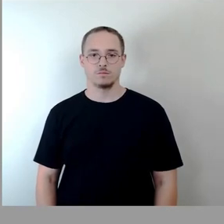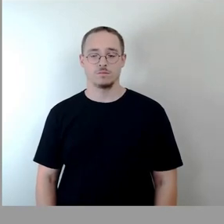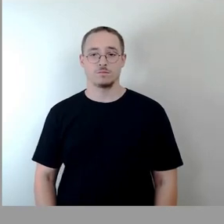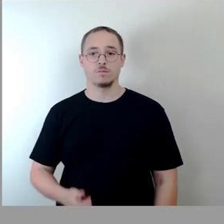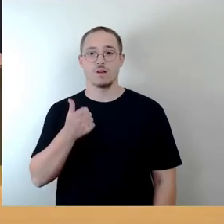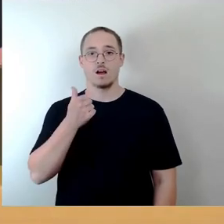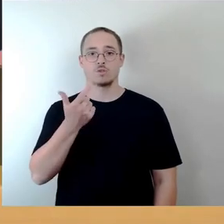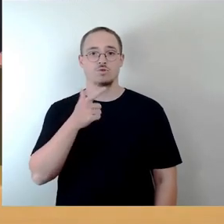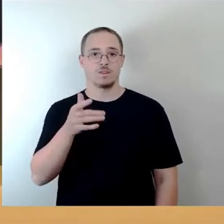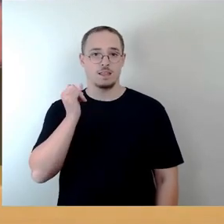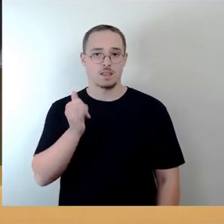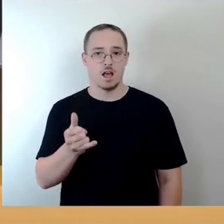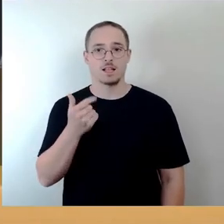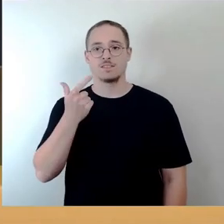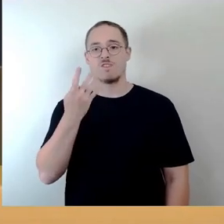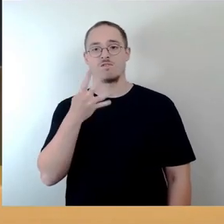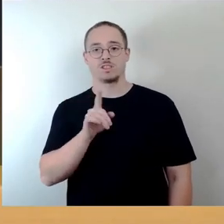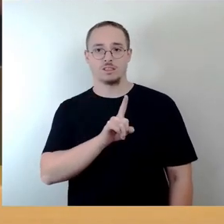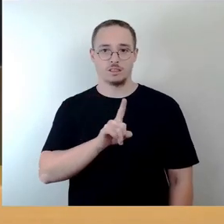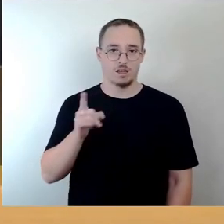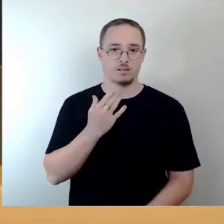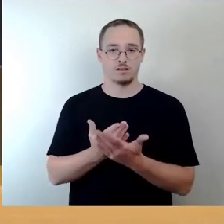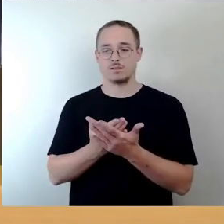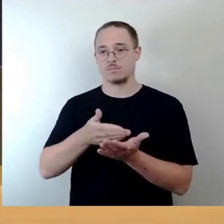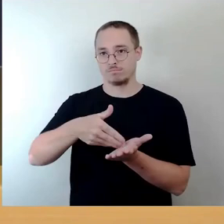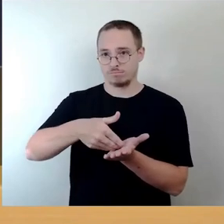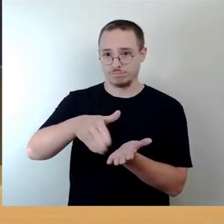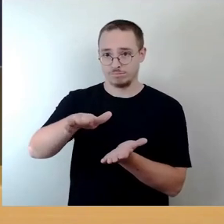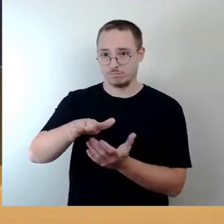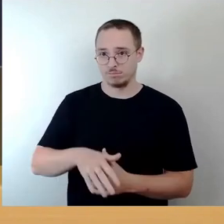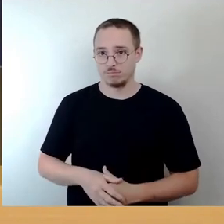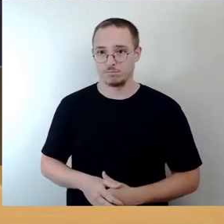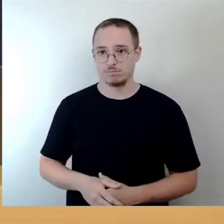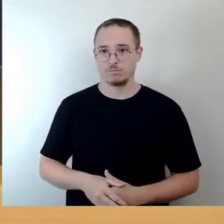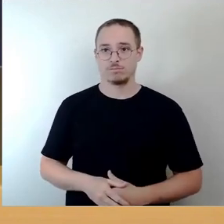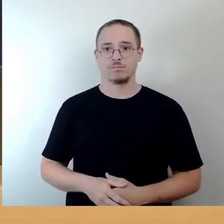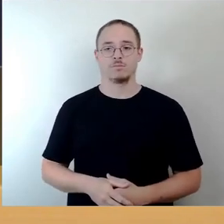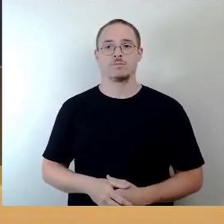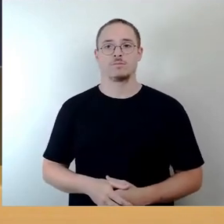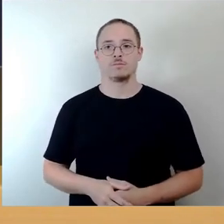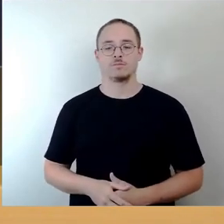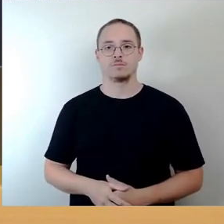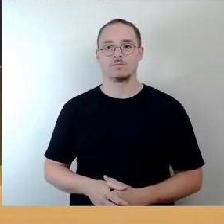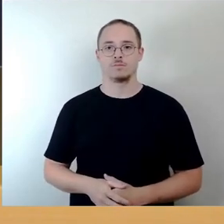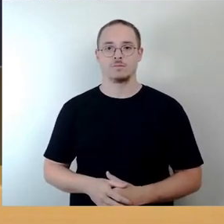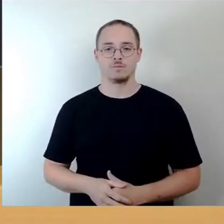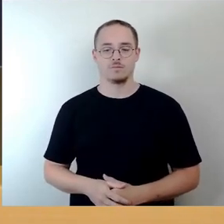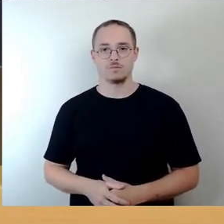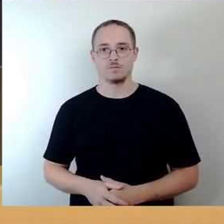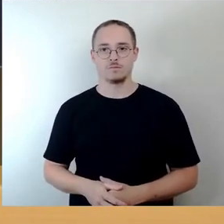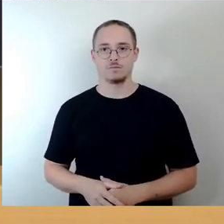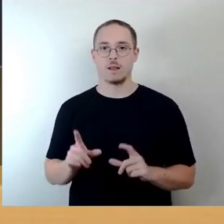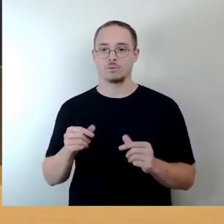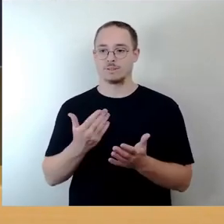Das wäre mit 21, ja, 42, nein, nicht bestätigt. Würden wir also heute so auf der